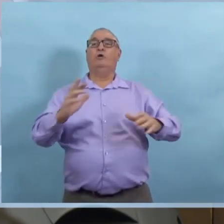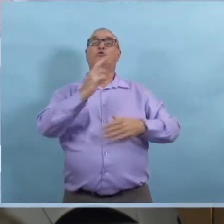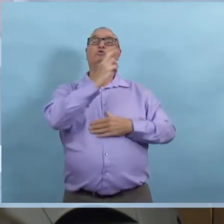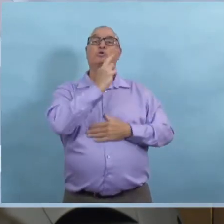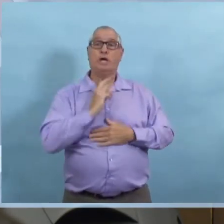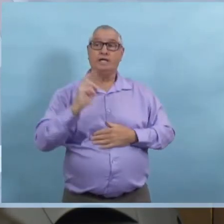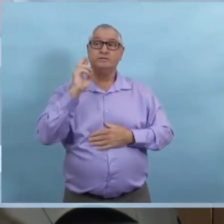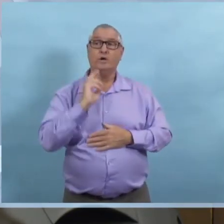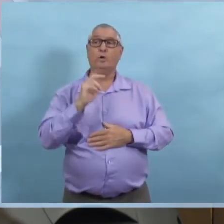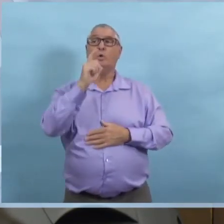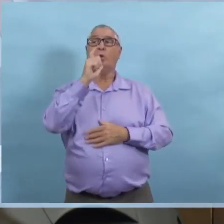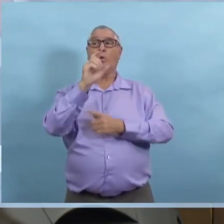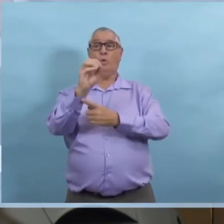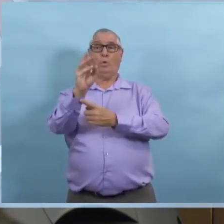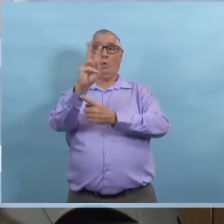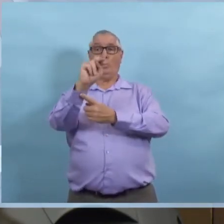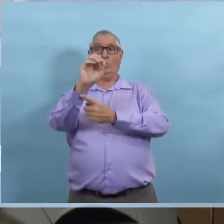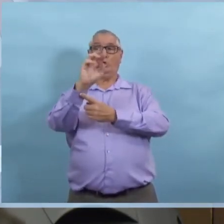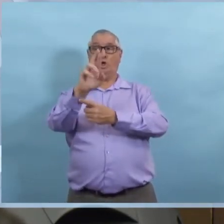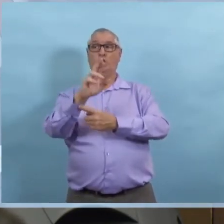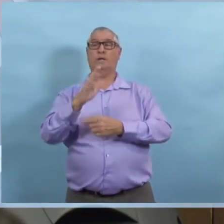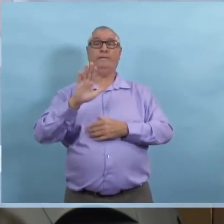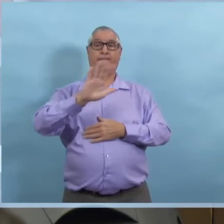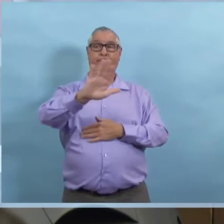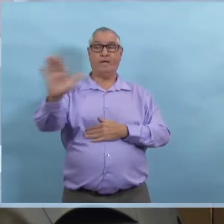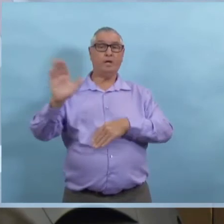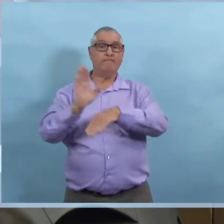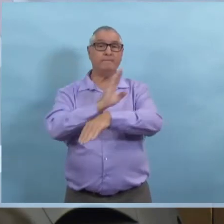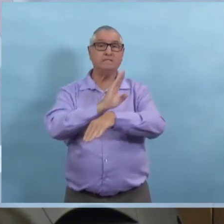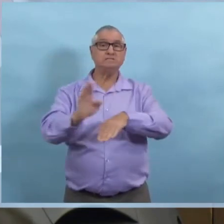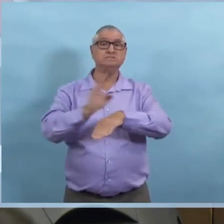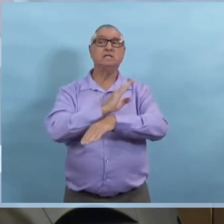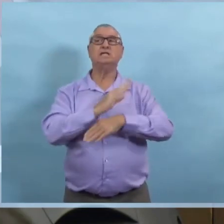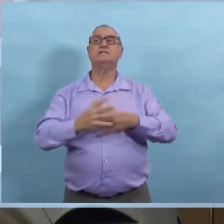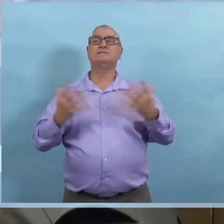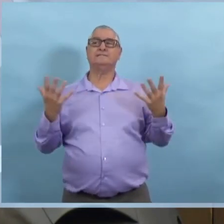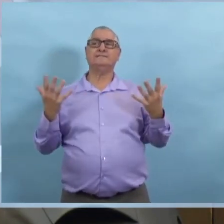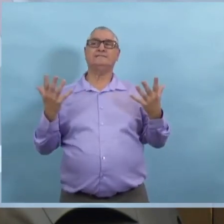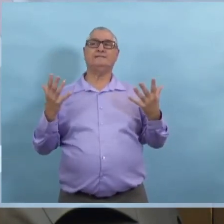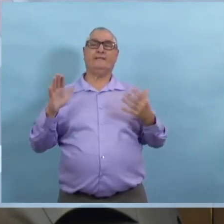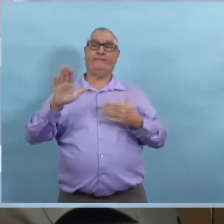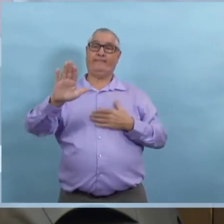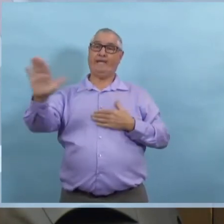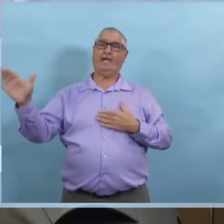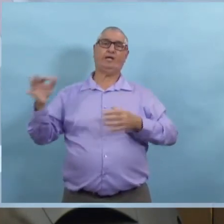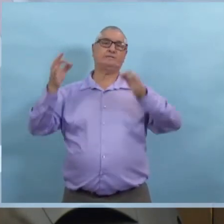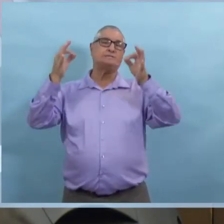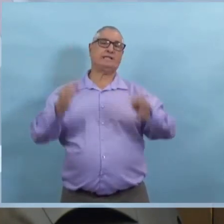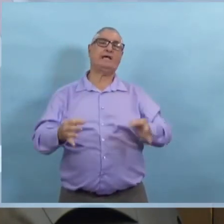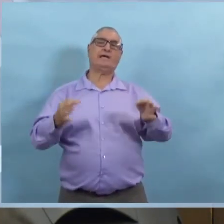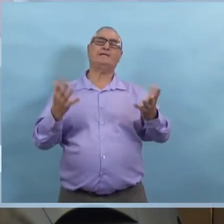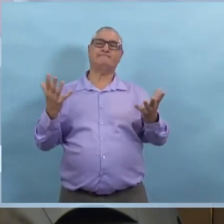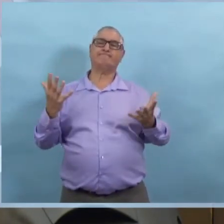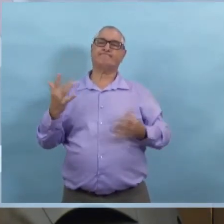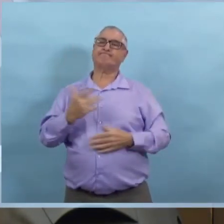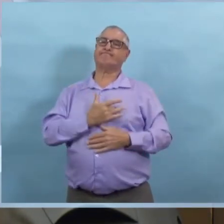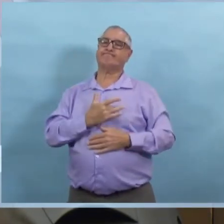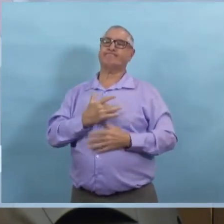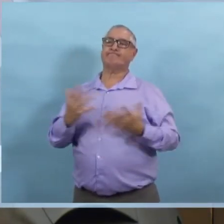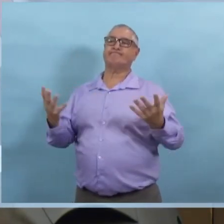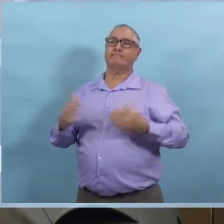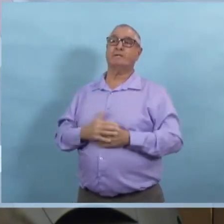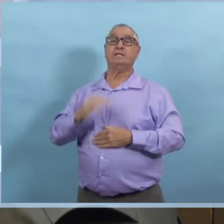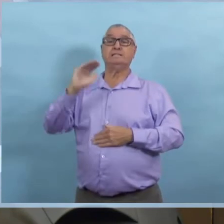ces mesures sont importantes, mais je crois que ça va être aux exploitants de restaurants de voir à quel point ça fait une grosse différence pour eux.